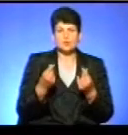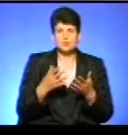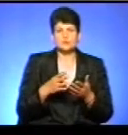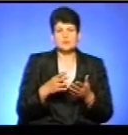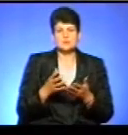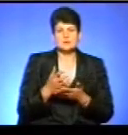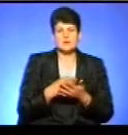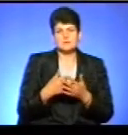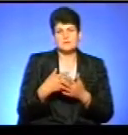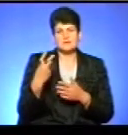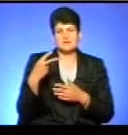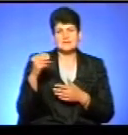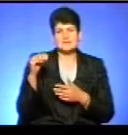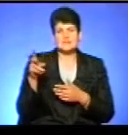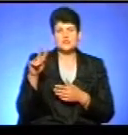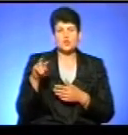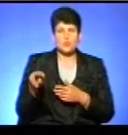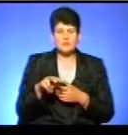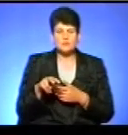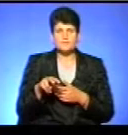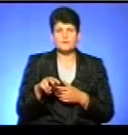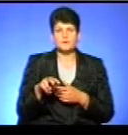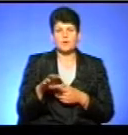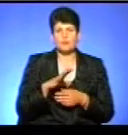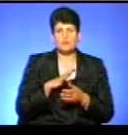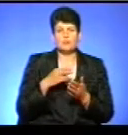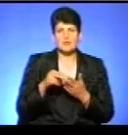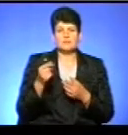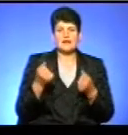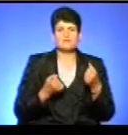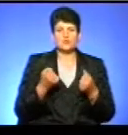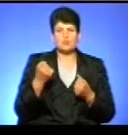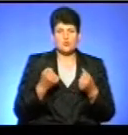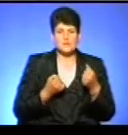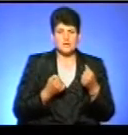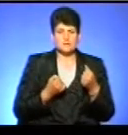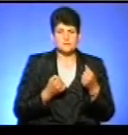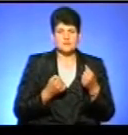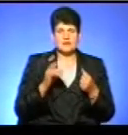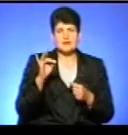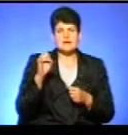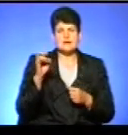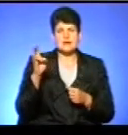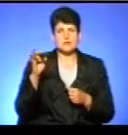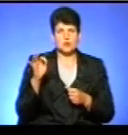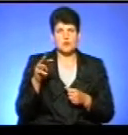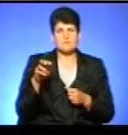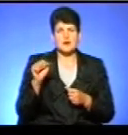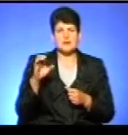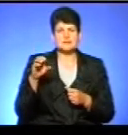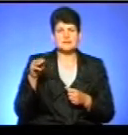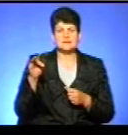близько 20 тисяч доларів. Був придбаний автомобіль «Рено Мастер»,